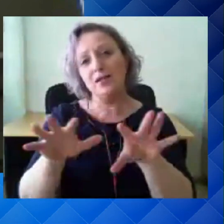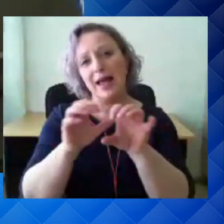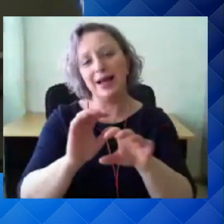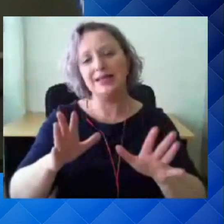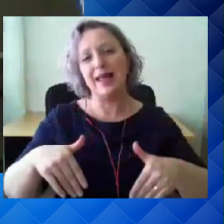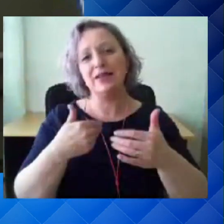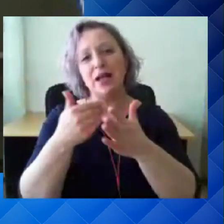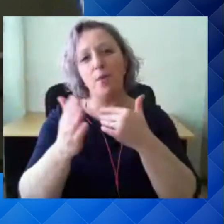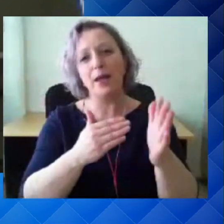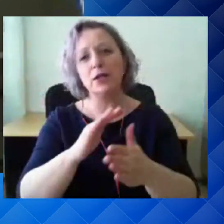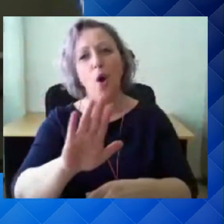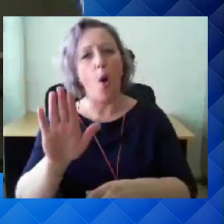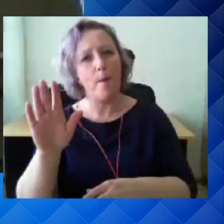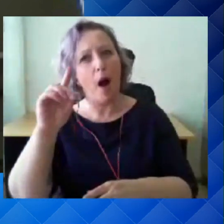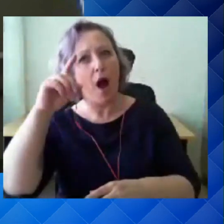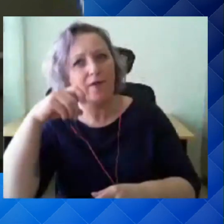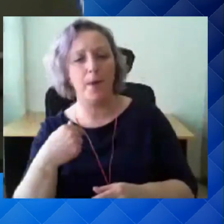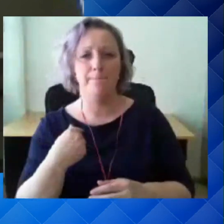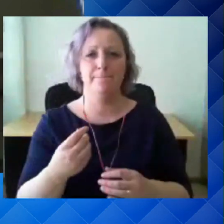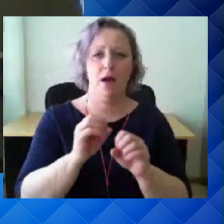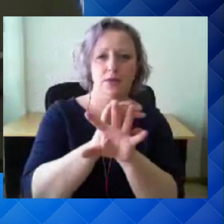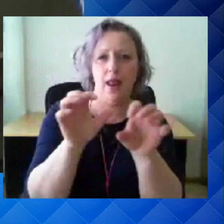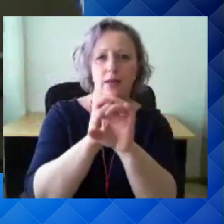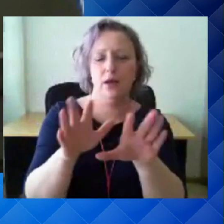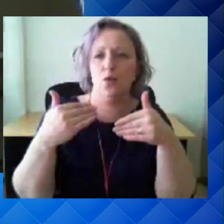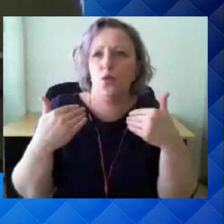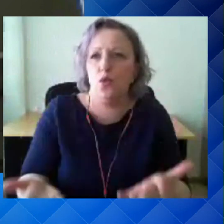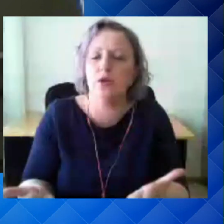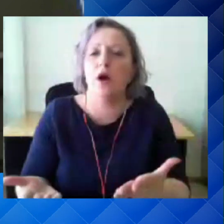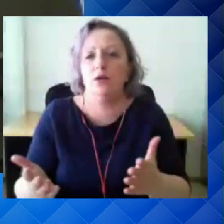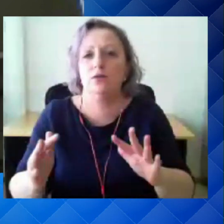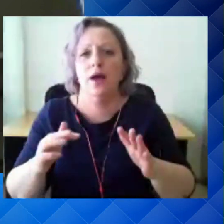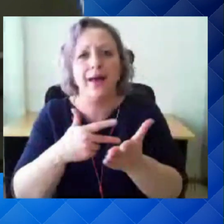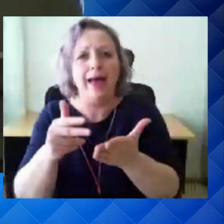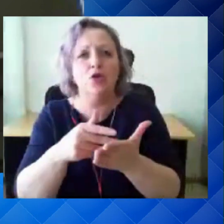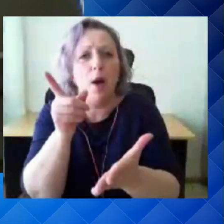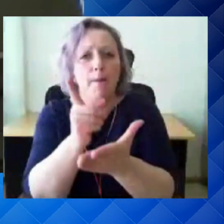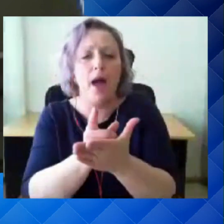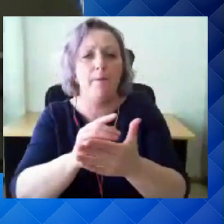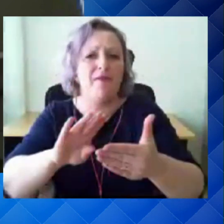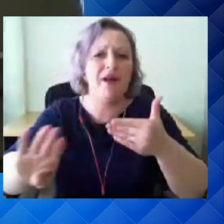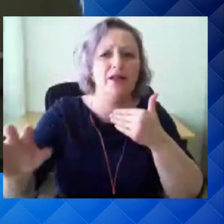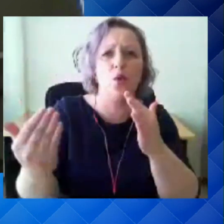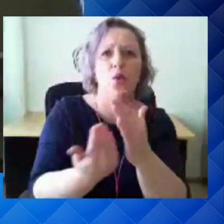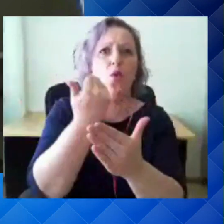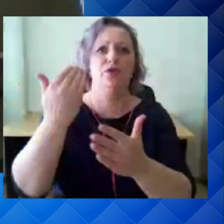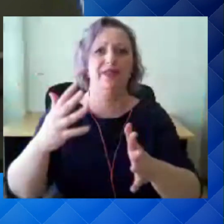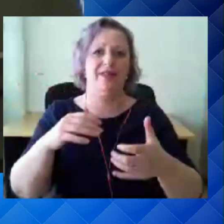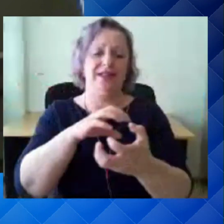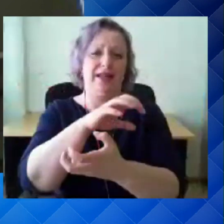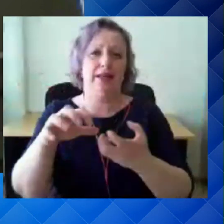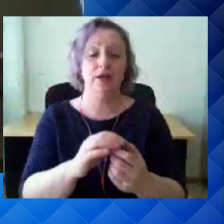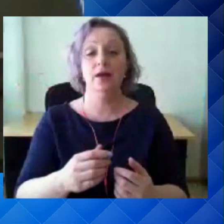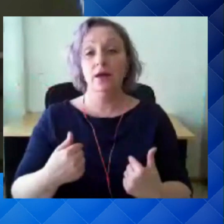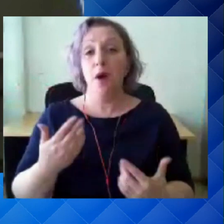vaad, et kuidas me peaksime käituma, et väitida uude tervise kriisi sattumist ja ma hea meelega alustuseks